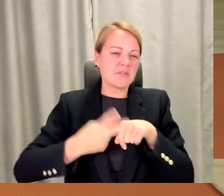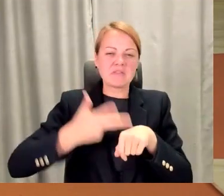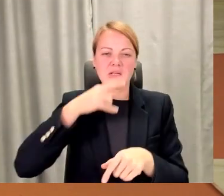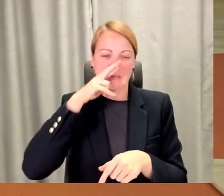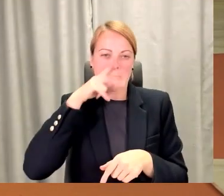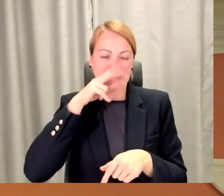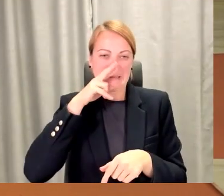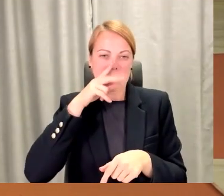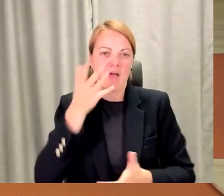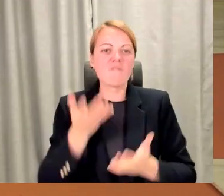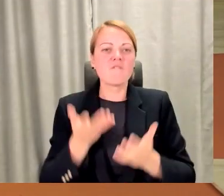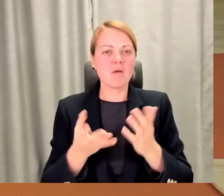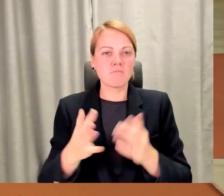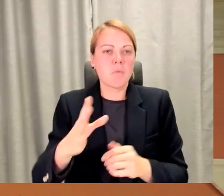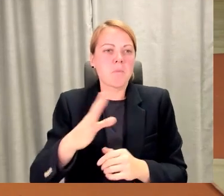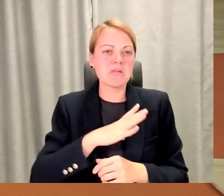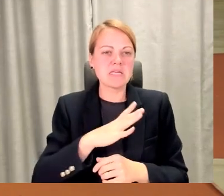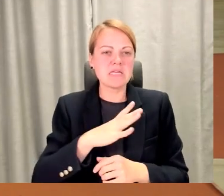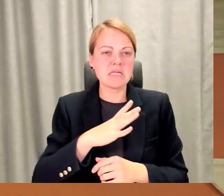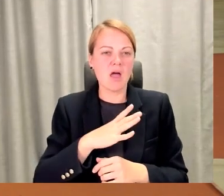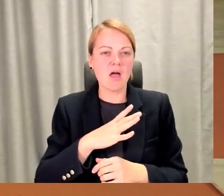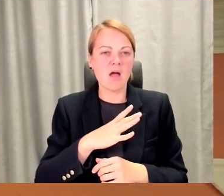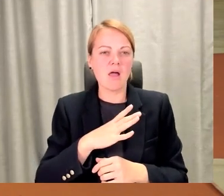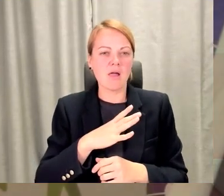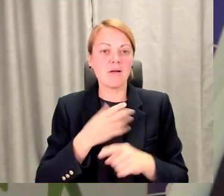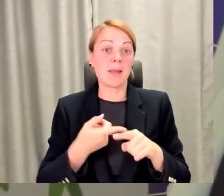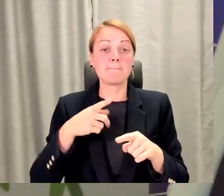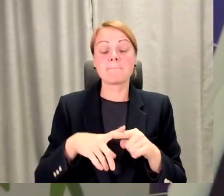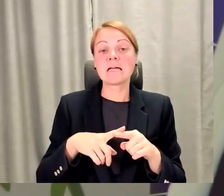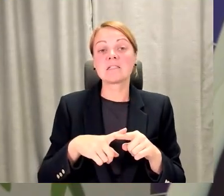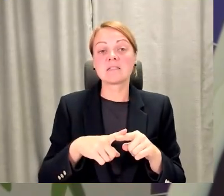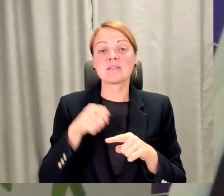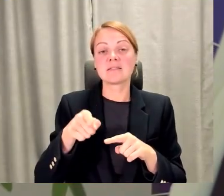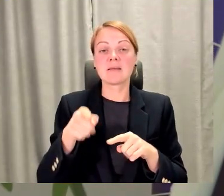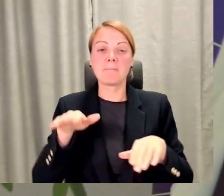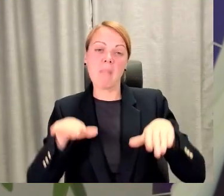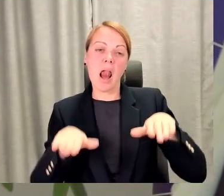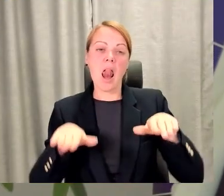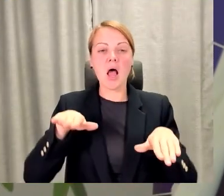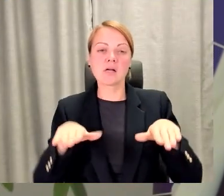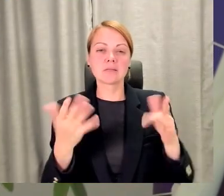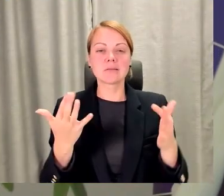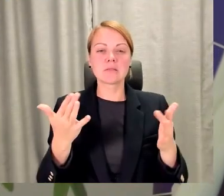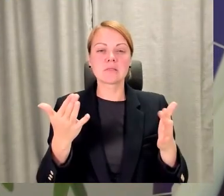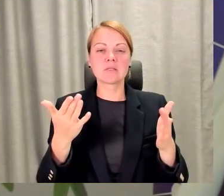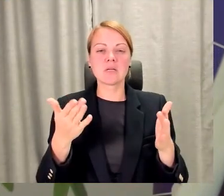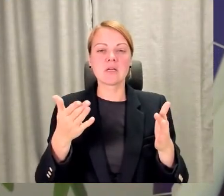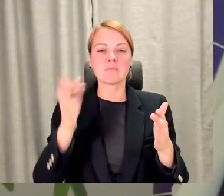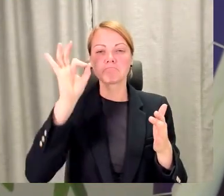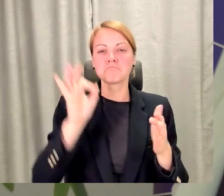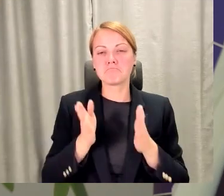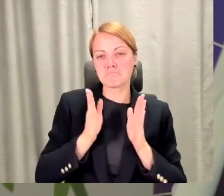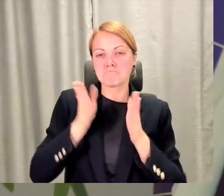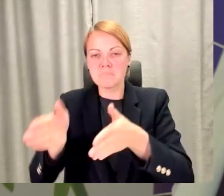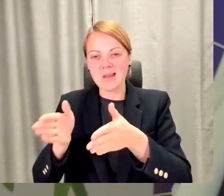Lūk. Un tāpēc tas balans, cik tad ir gatav tālāk tur ielikt tā jaunā profesijā un